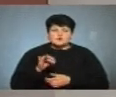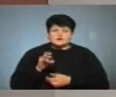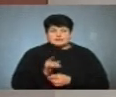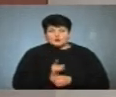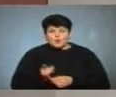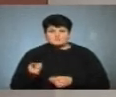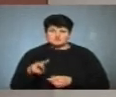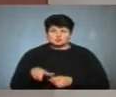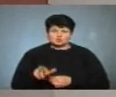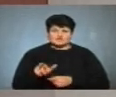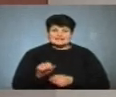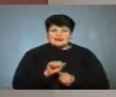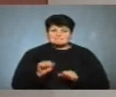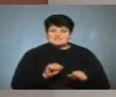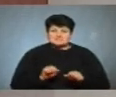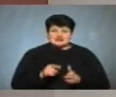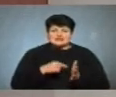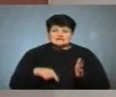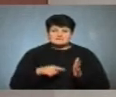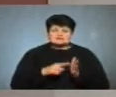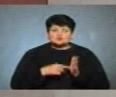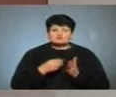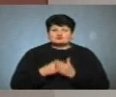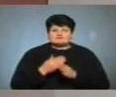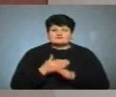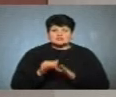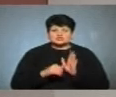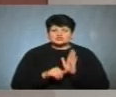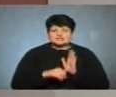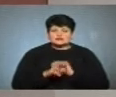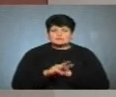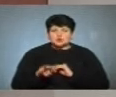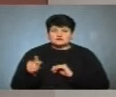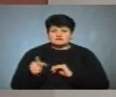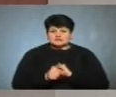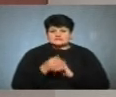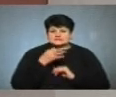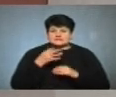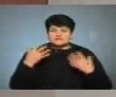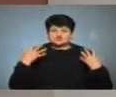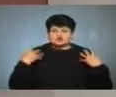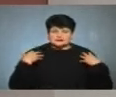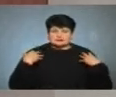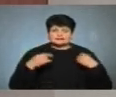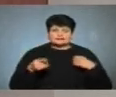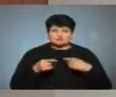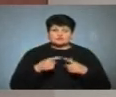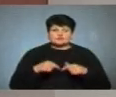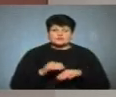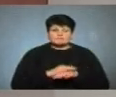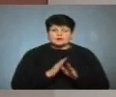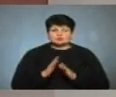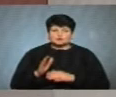дорогу». На прибирання міста від снігу з міського бюджету виділили 60 мільйонів гривень, розповіла начальниця Тернопільського відділу